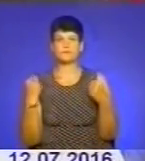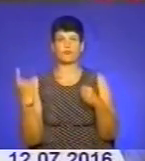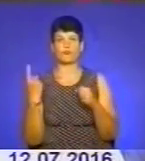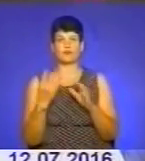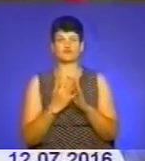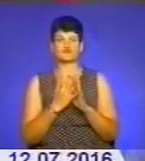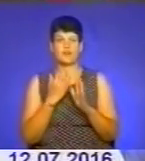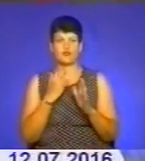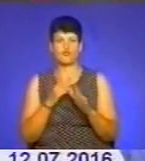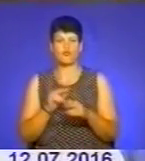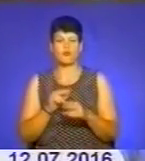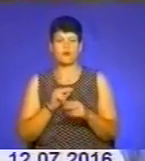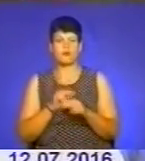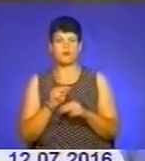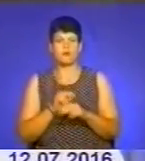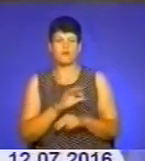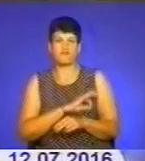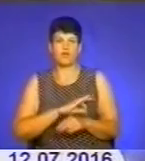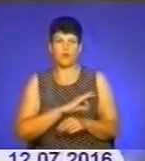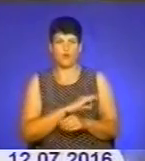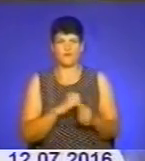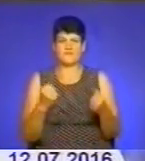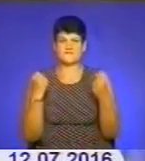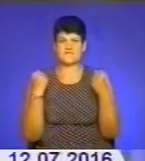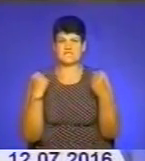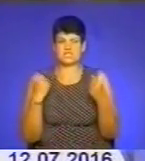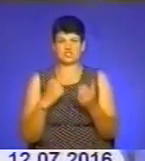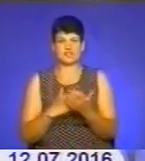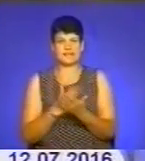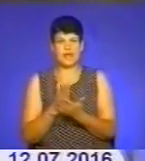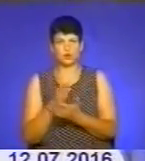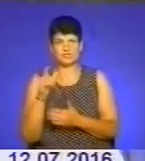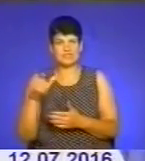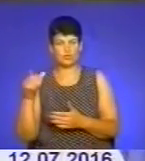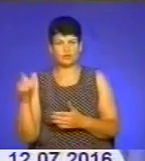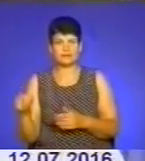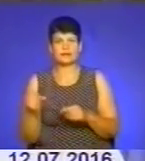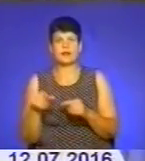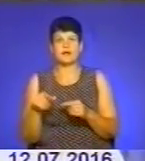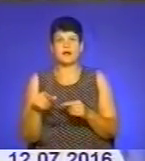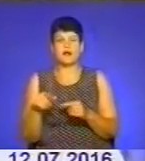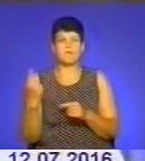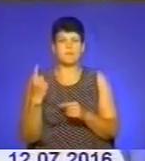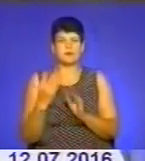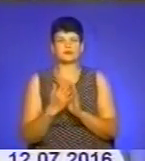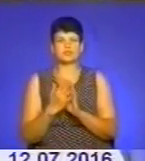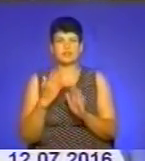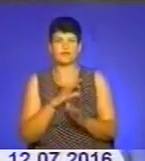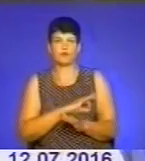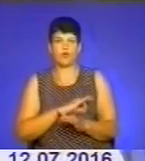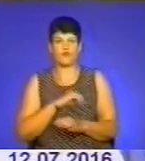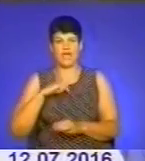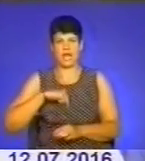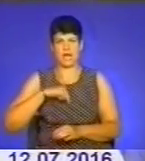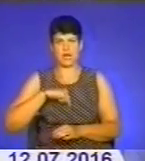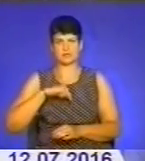він виховує не тільки в фізичній якості людини, так, чоловіка, він в першу чергу виховує характер.